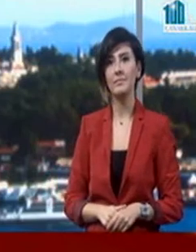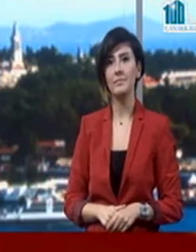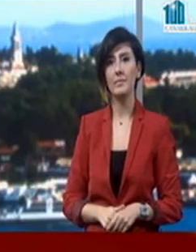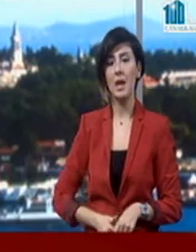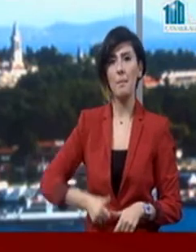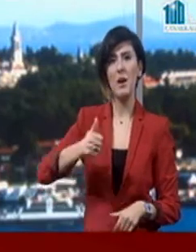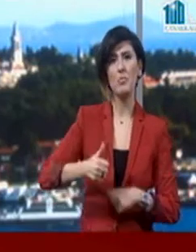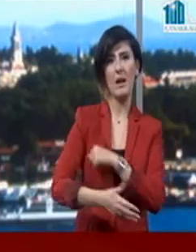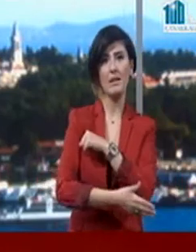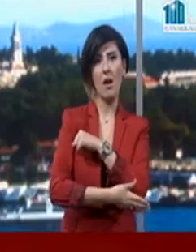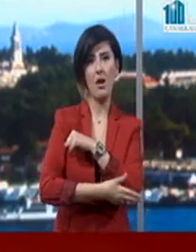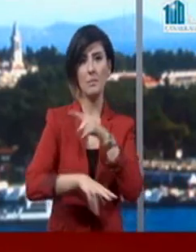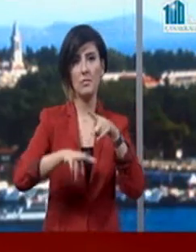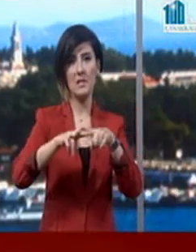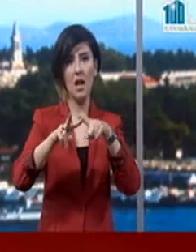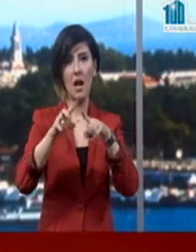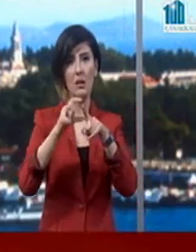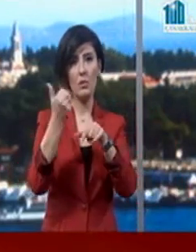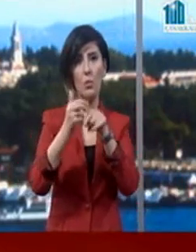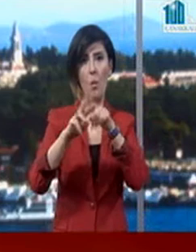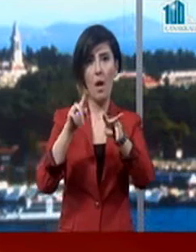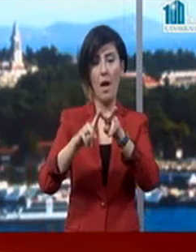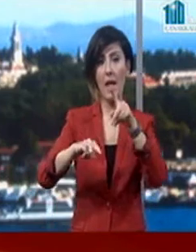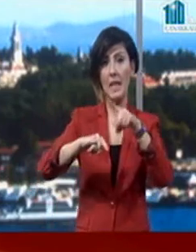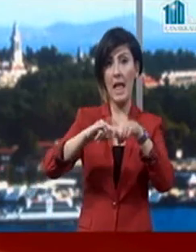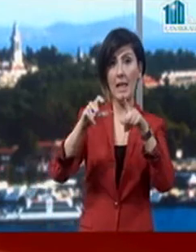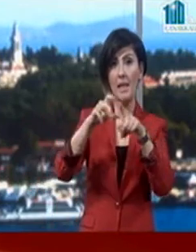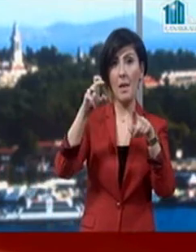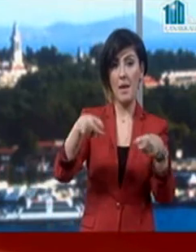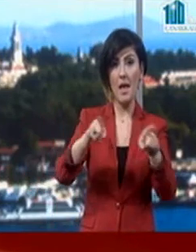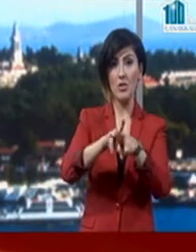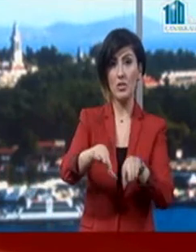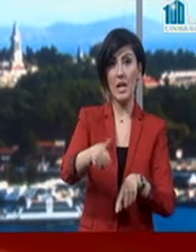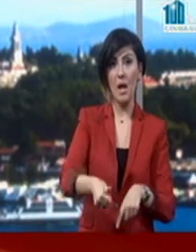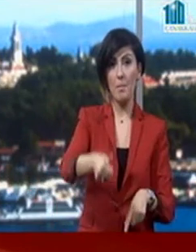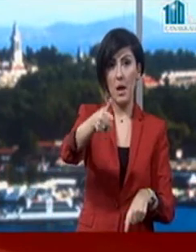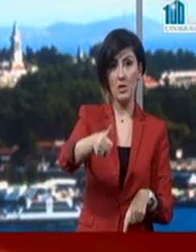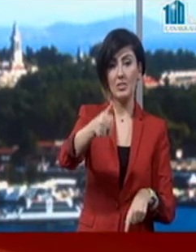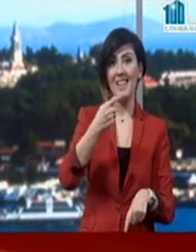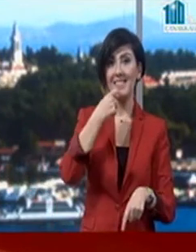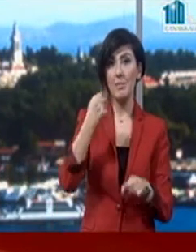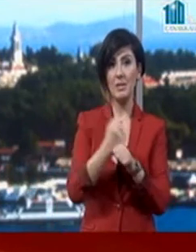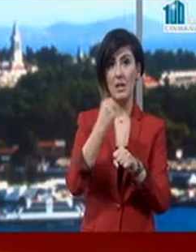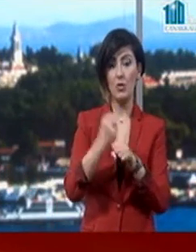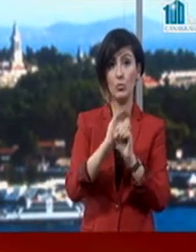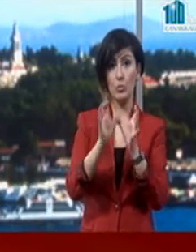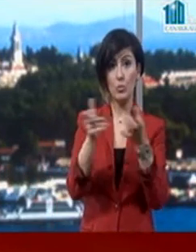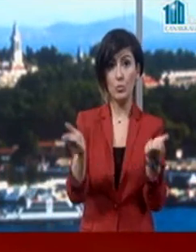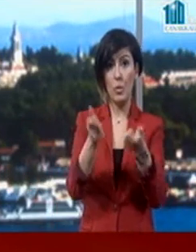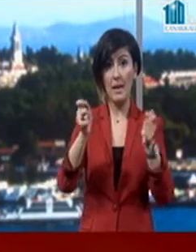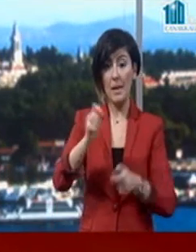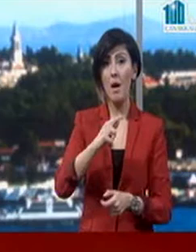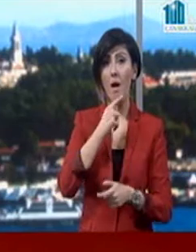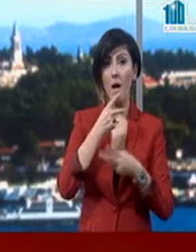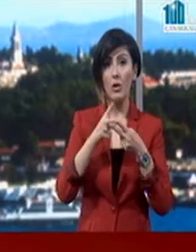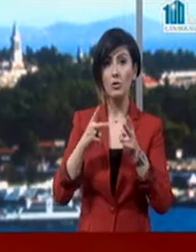Başbakan Yardımcısı Yalçın Akdoğan, HDP eş genel başkanı Selahattin Demirtaş'ın grup toplantısında yaptığı açıklamalara tepki